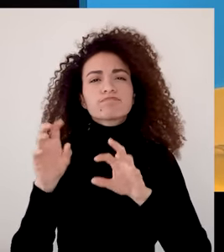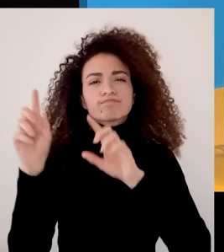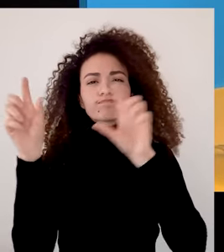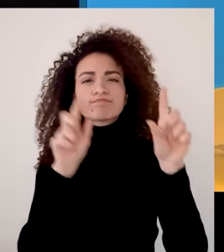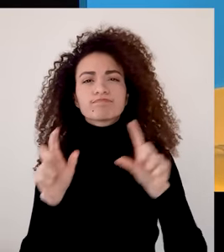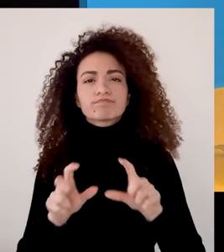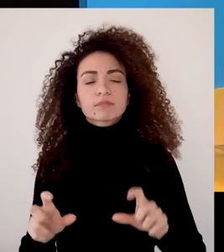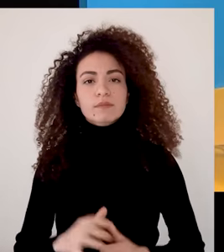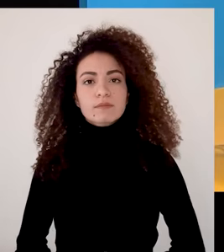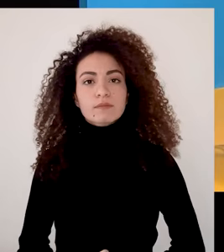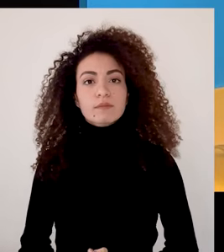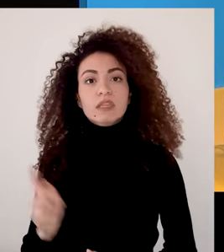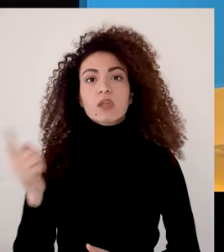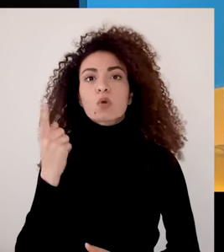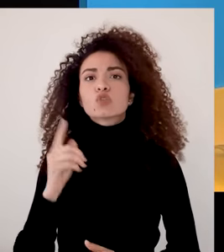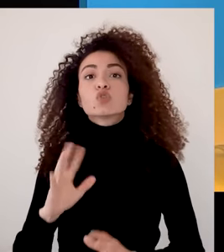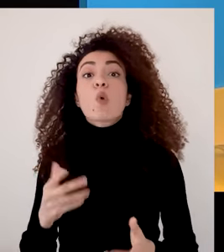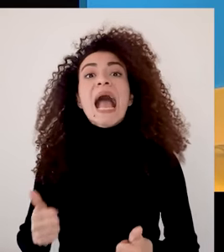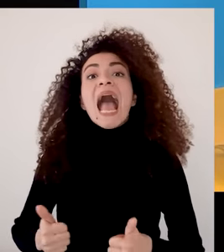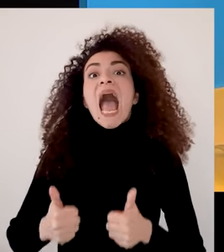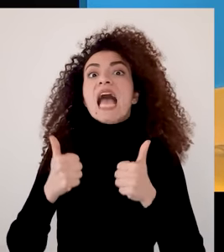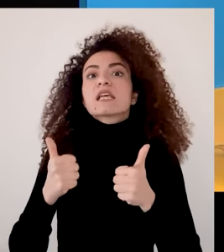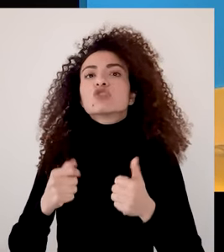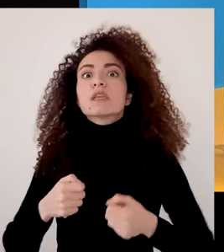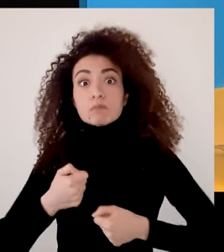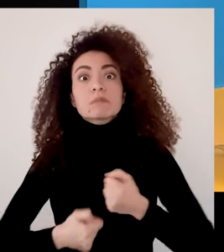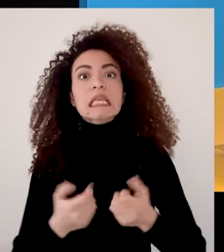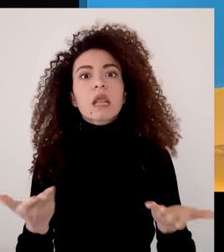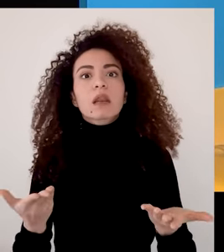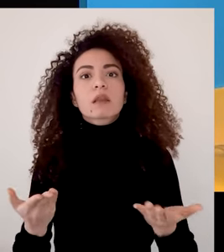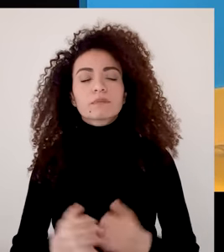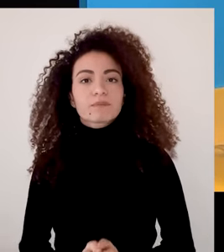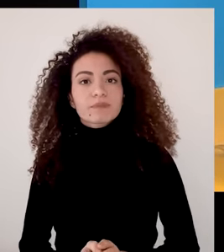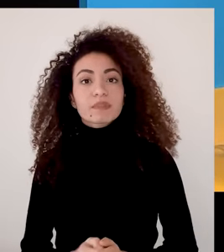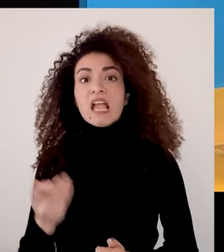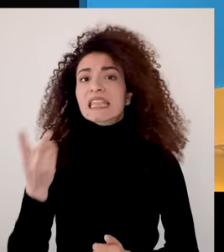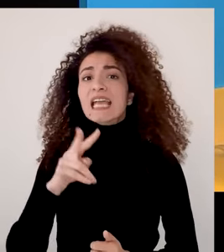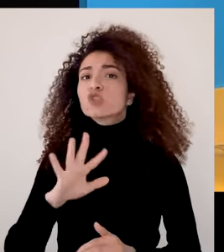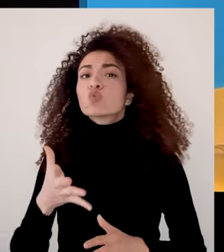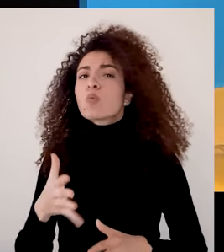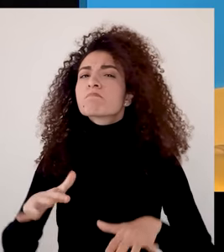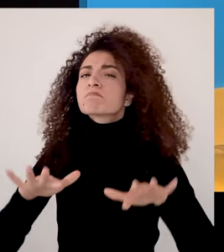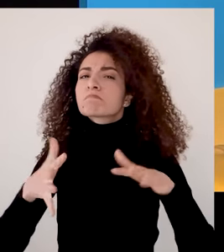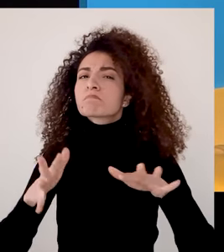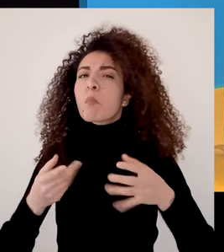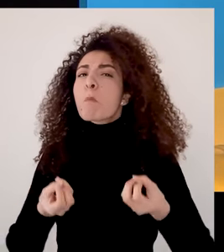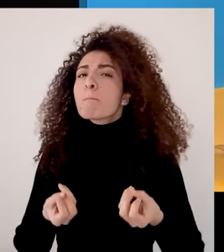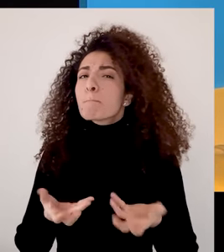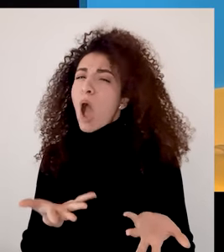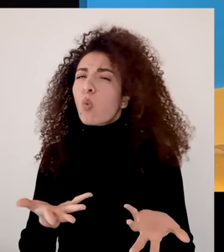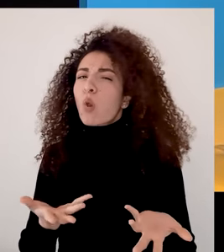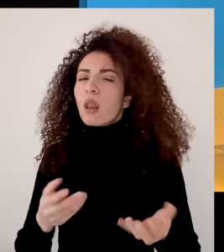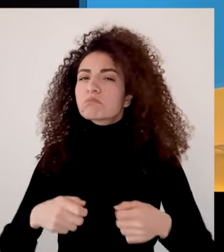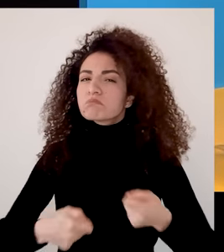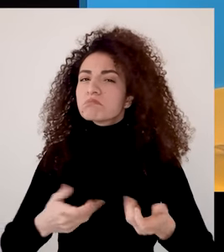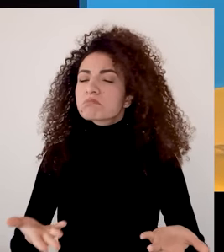الأسئلة التالية شو هو أفضل ما يمكن أن يحصل؟ وشو هي الأمور المرجحة حصولها؟ وما